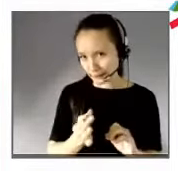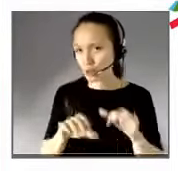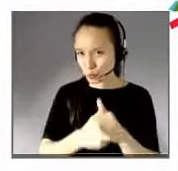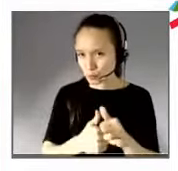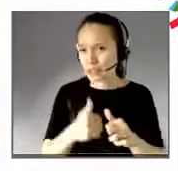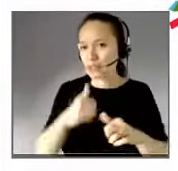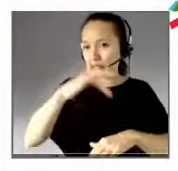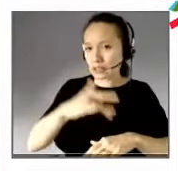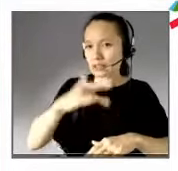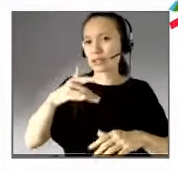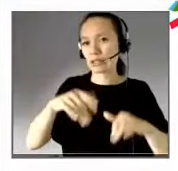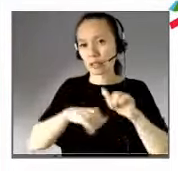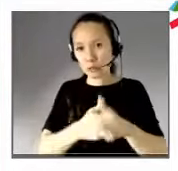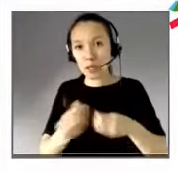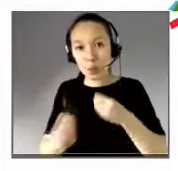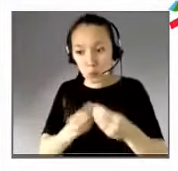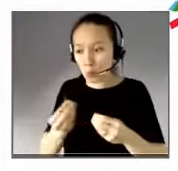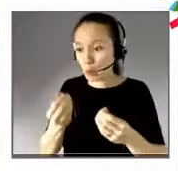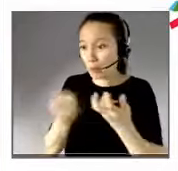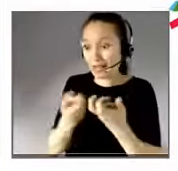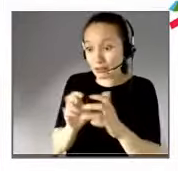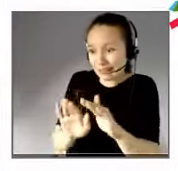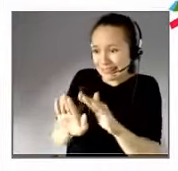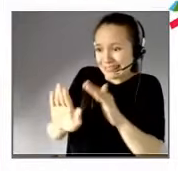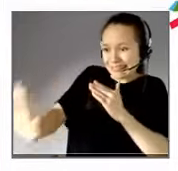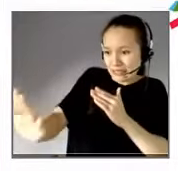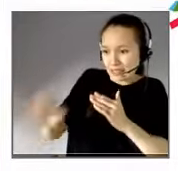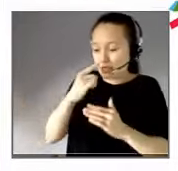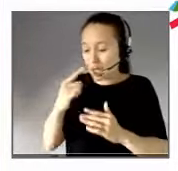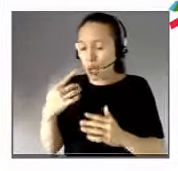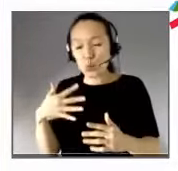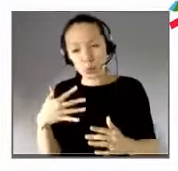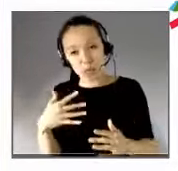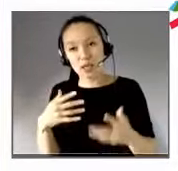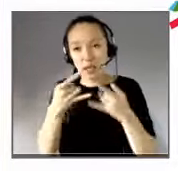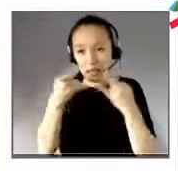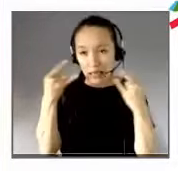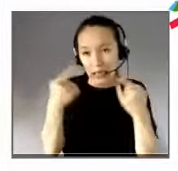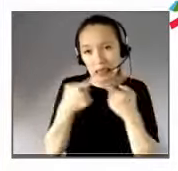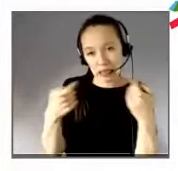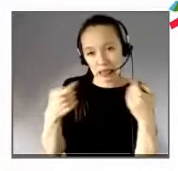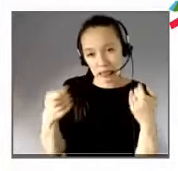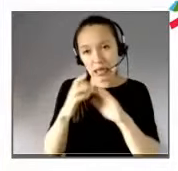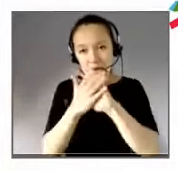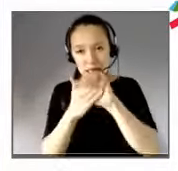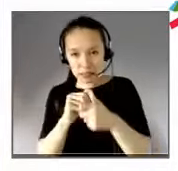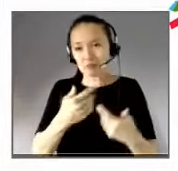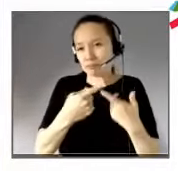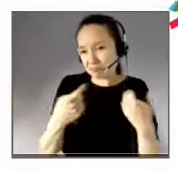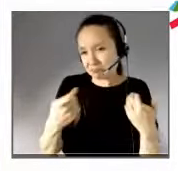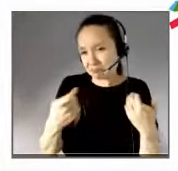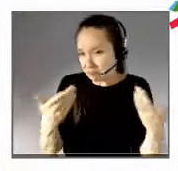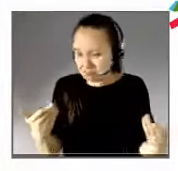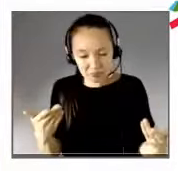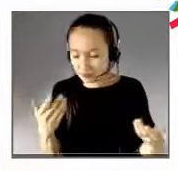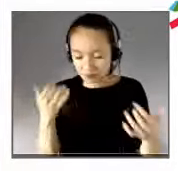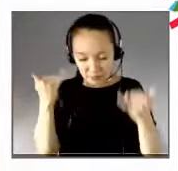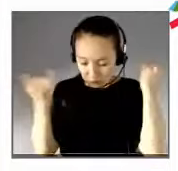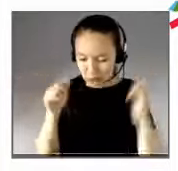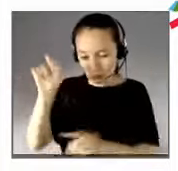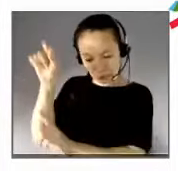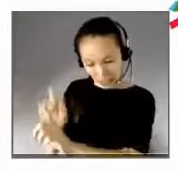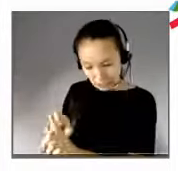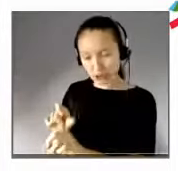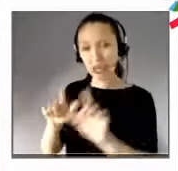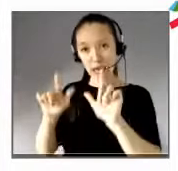les gestes barrières peuvent être un peu plus vulnérables. Mais une personne entre guillemets en situation de handicap dans une entreprise peut ne